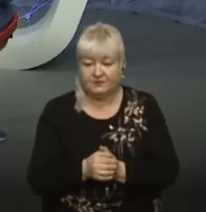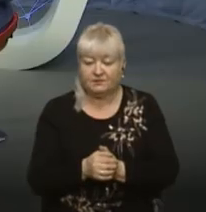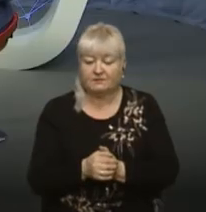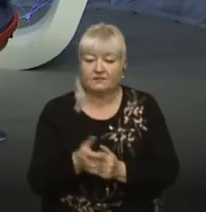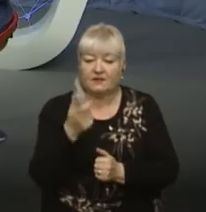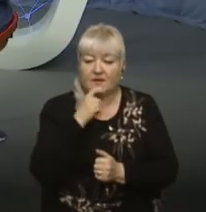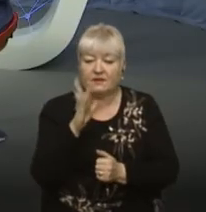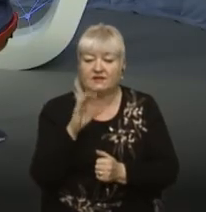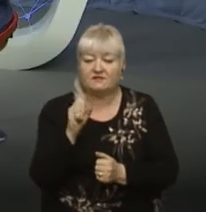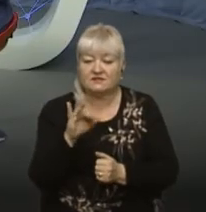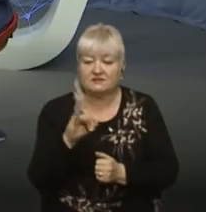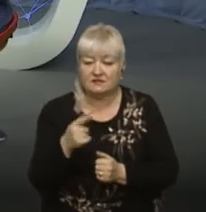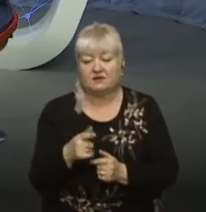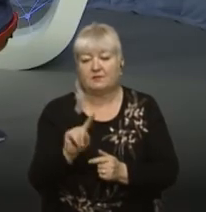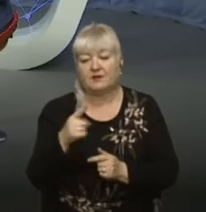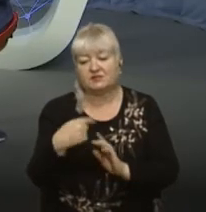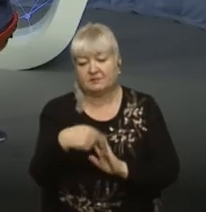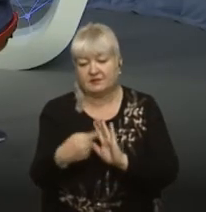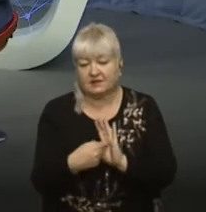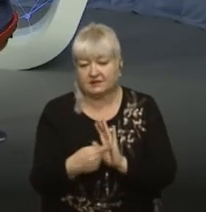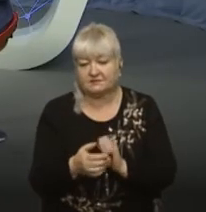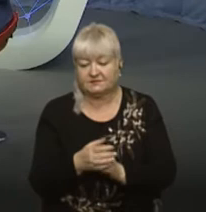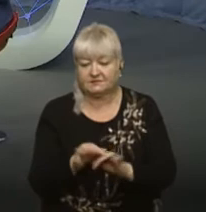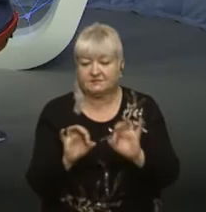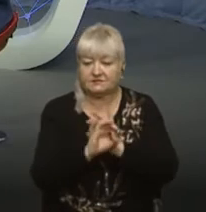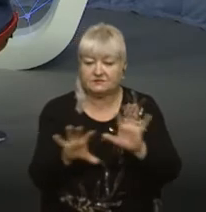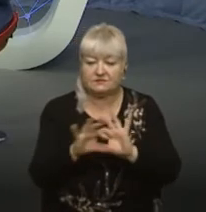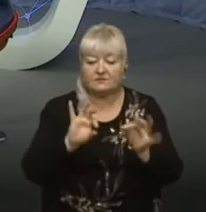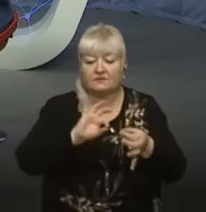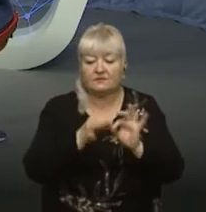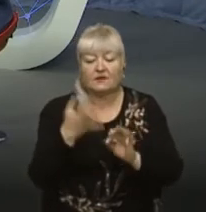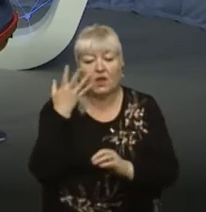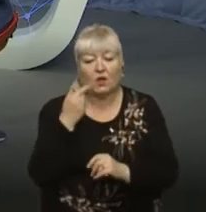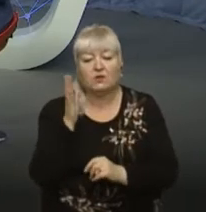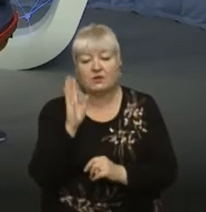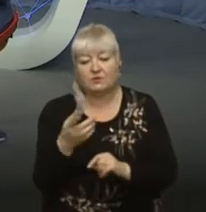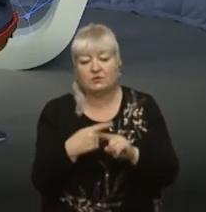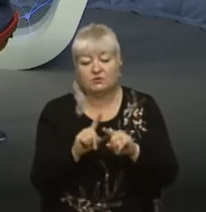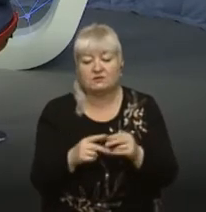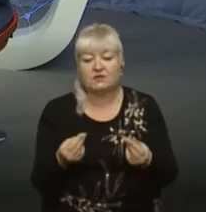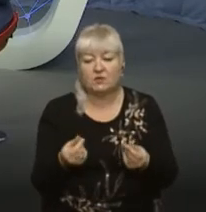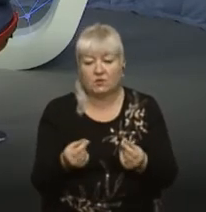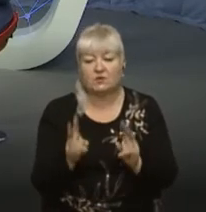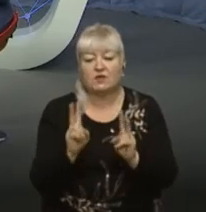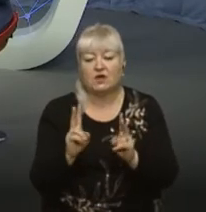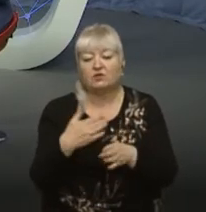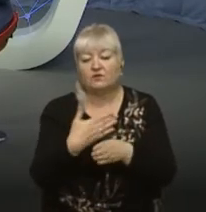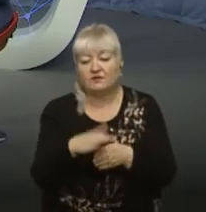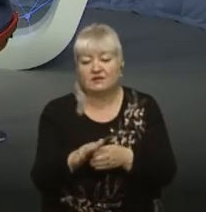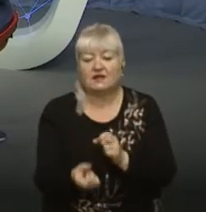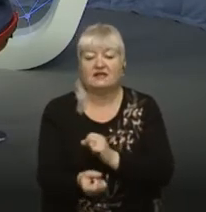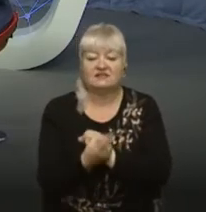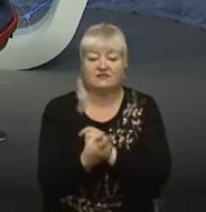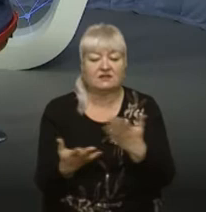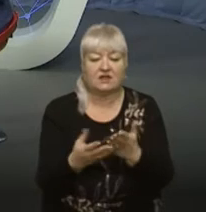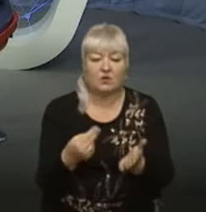розпочнемо з першого питання. Розкажіть детальніше все ж таки, коли будуть ці гроші, хто їх виділяє, звідки,